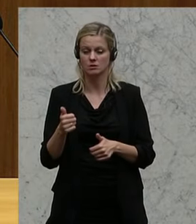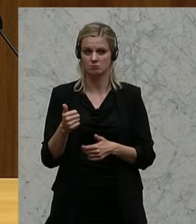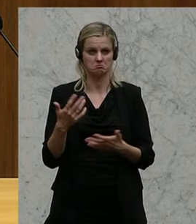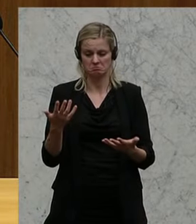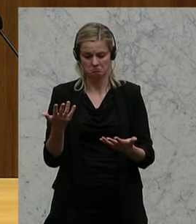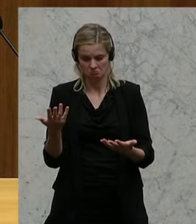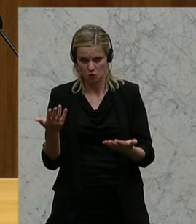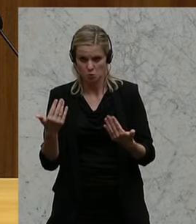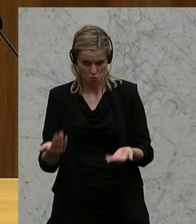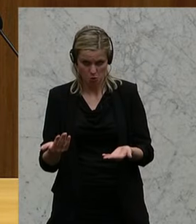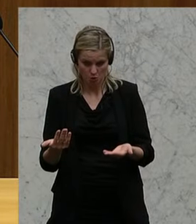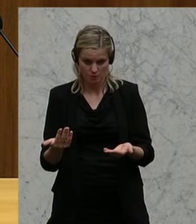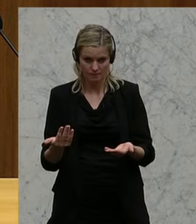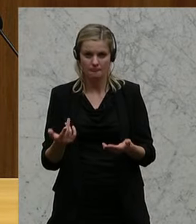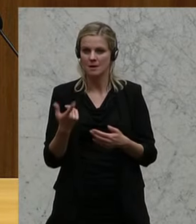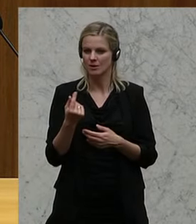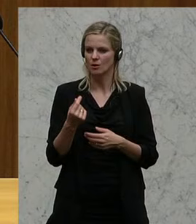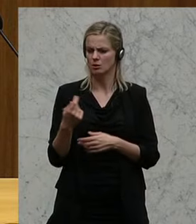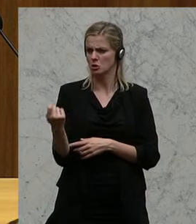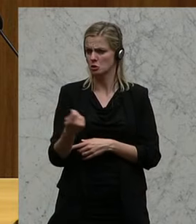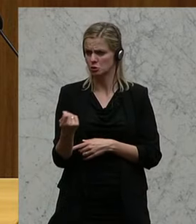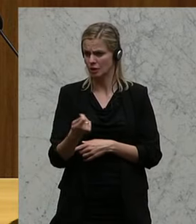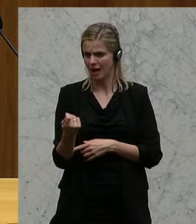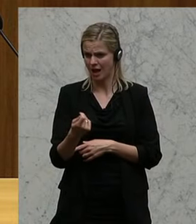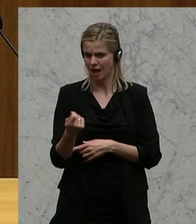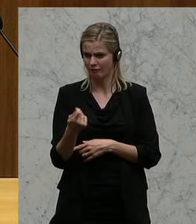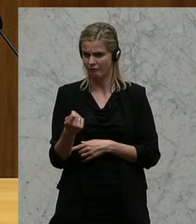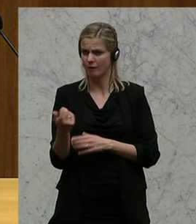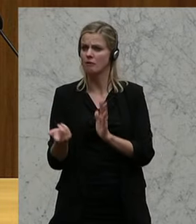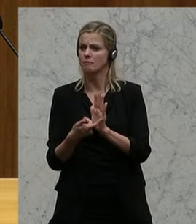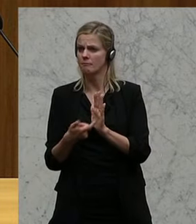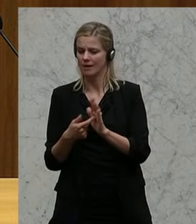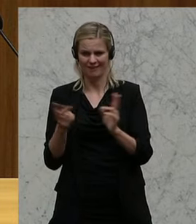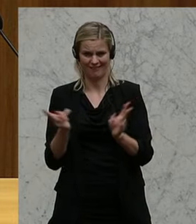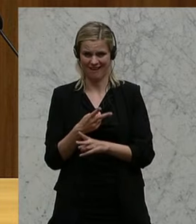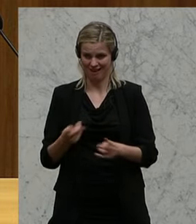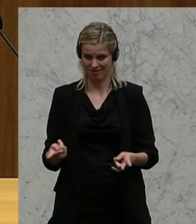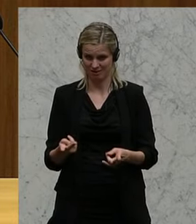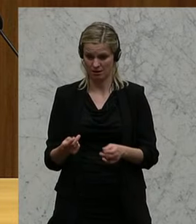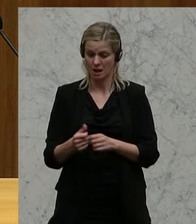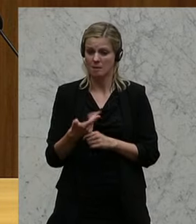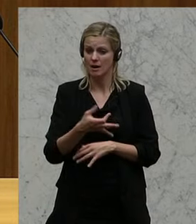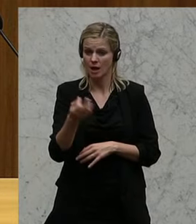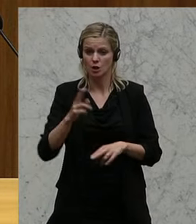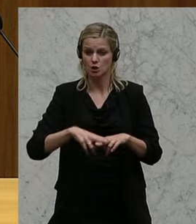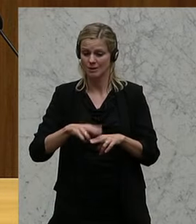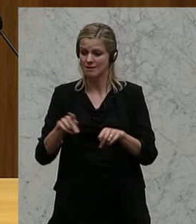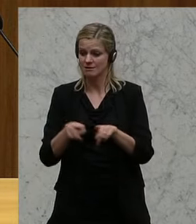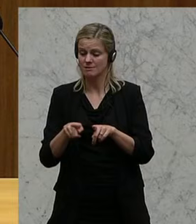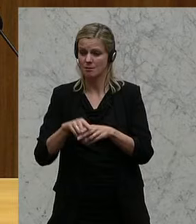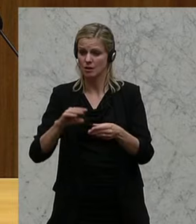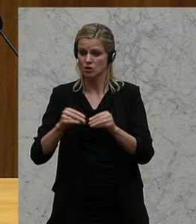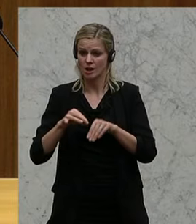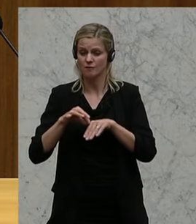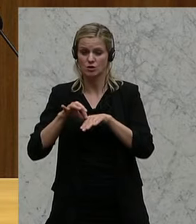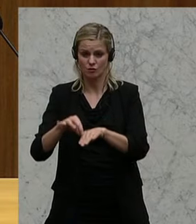immer. Das heißt, es ist nicht mehr, die Strafe ist ja gar nicht mehr exekutierbar. Um wenige Tage später werden die gleichen Geschäftsführer in